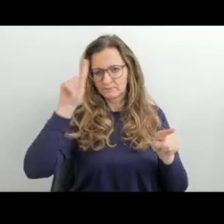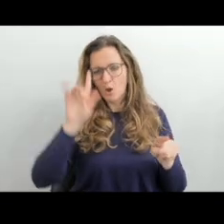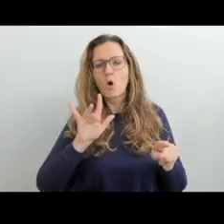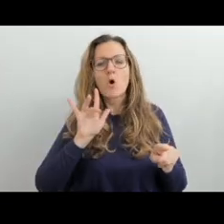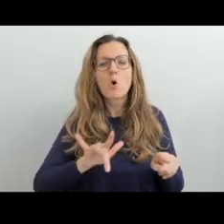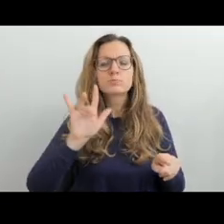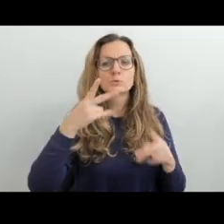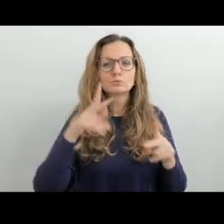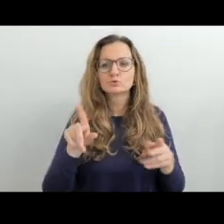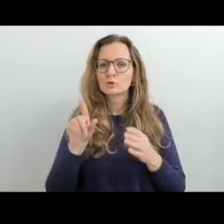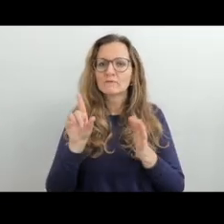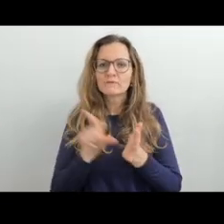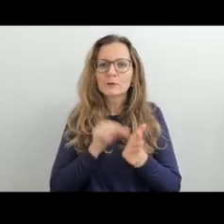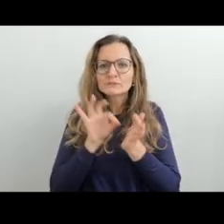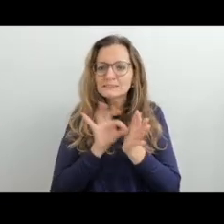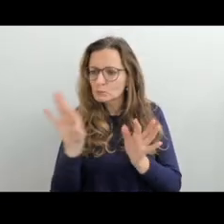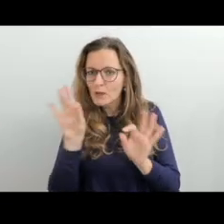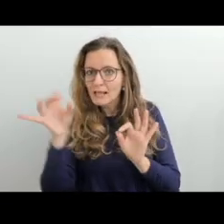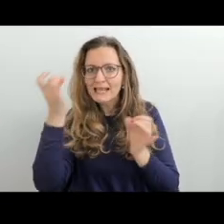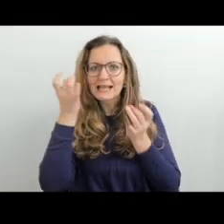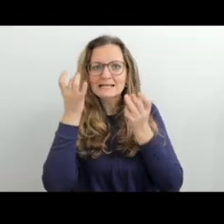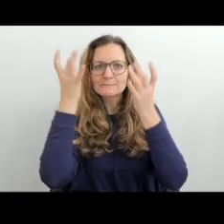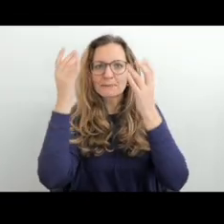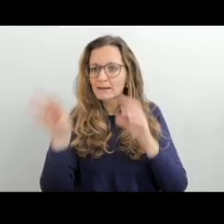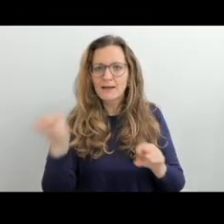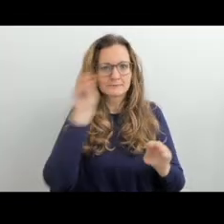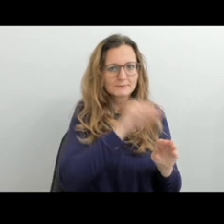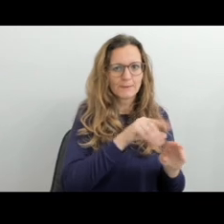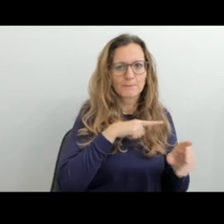není nutné tyto žáky učit zvlášť. Je možné je učit dohromady